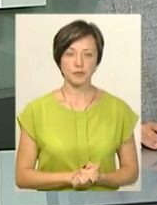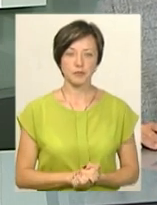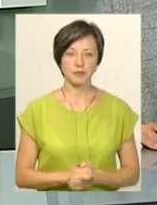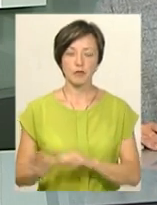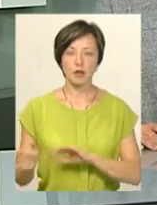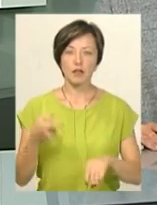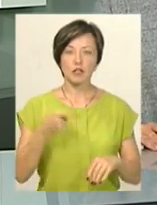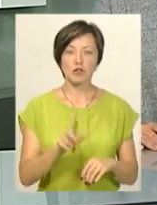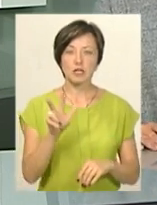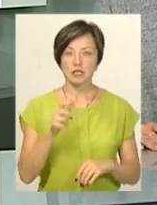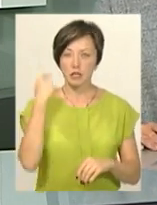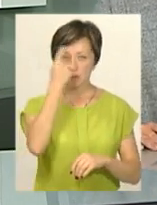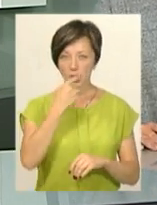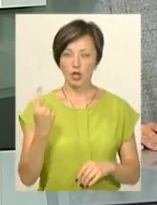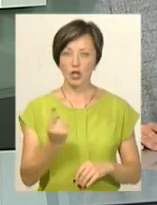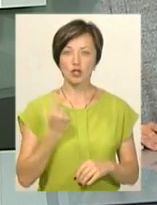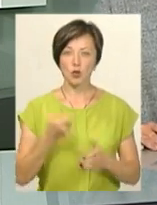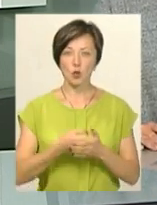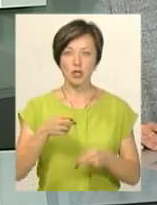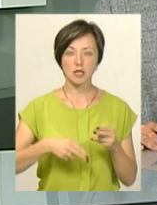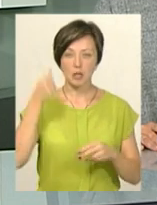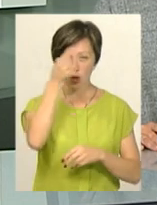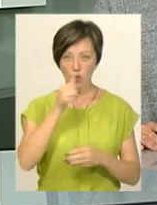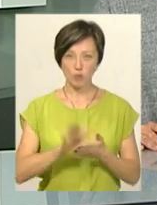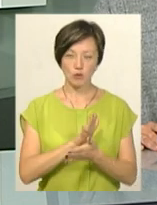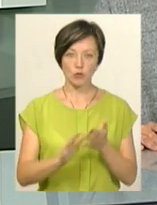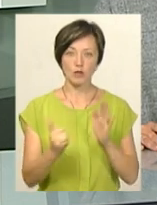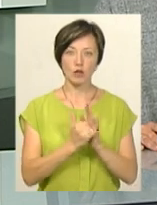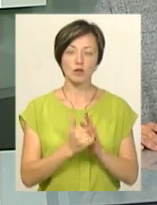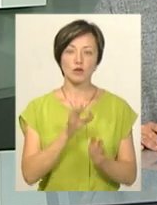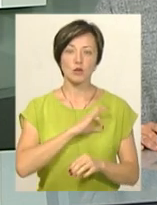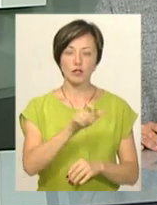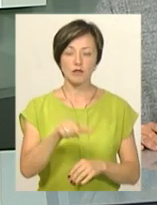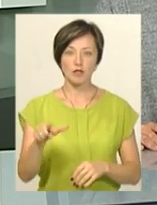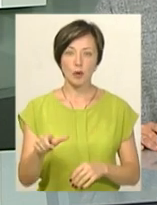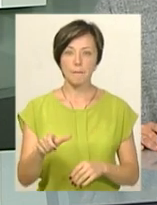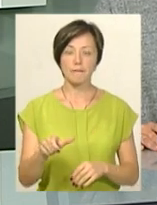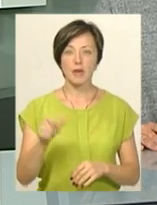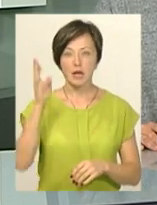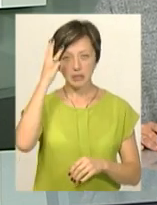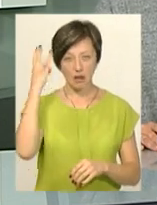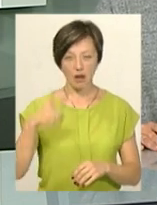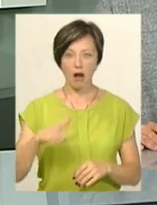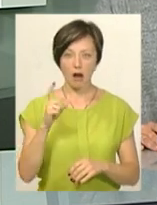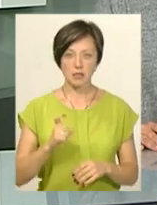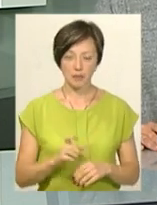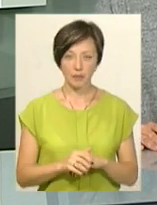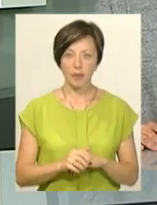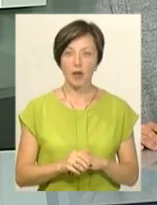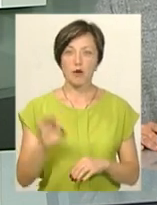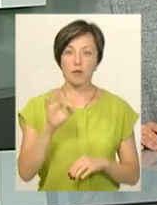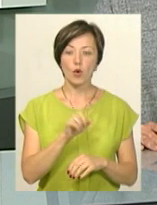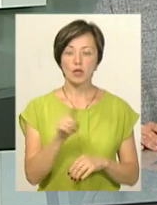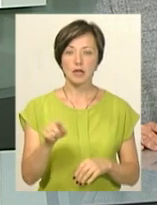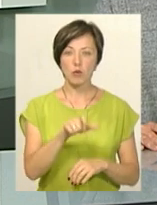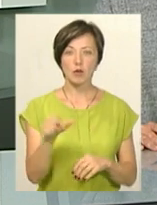1300 індивідуальних лічильників до кінця року безкоштовно встановить споживачам області ПАД «Хмельницькгаз». Йдеться